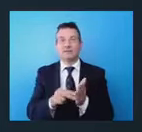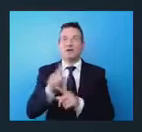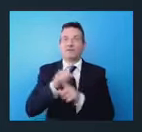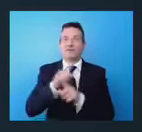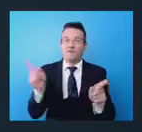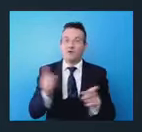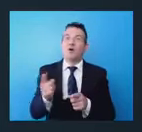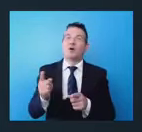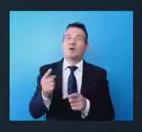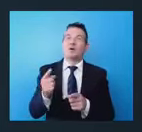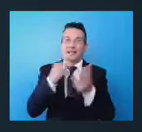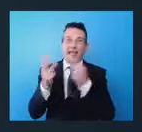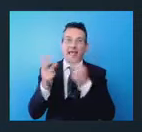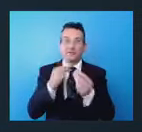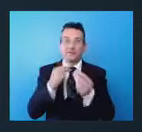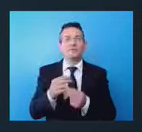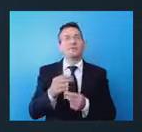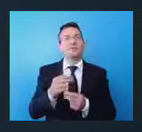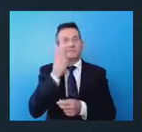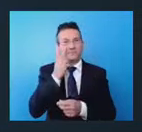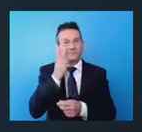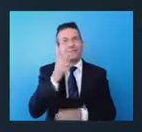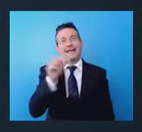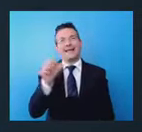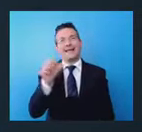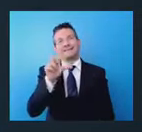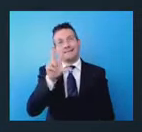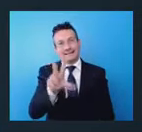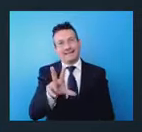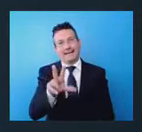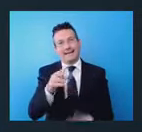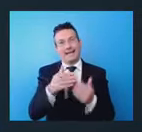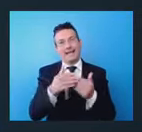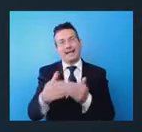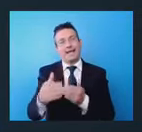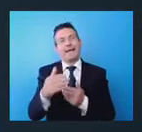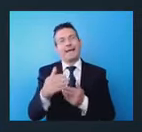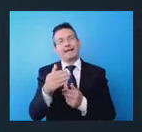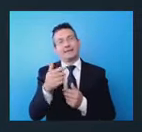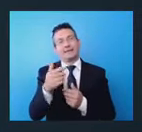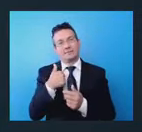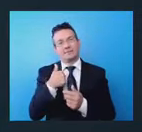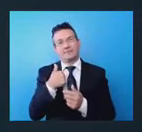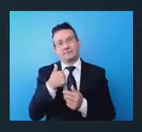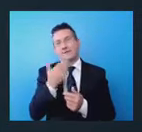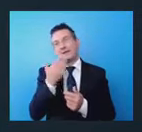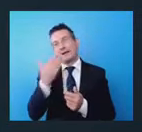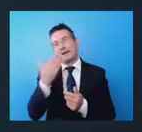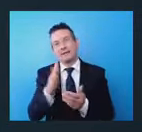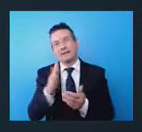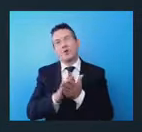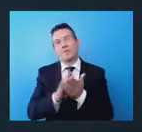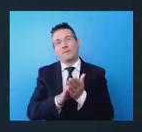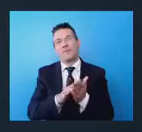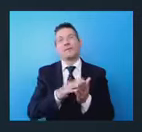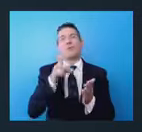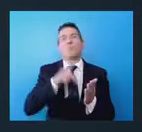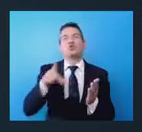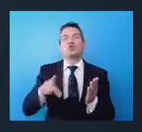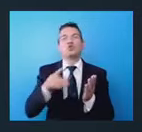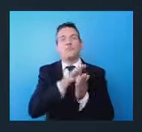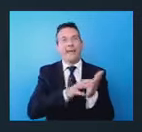e vedrete che la S3 sarà una S3, ho apprezzato i complimenti sul position paper, ma sensibilmente